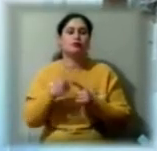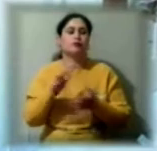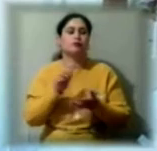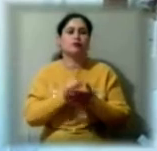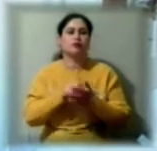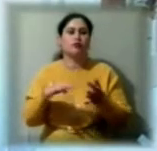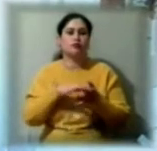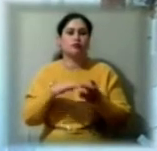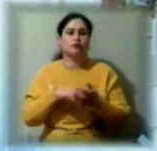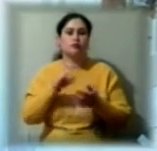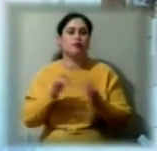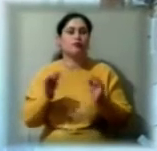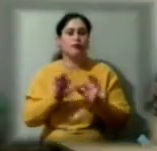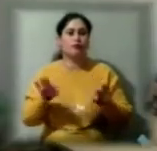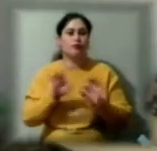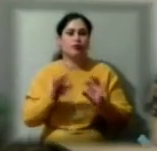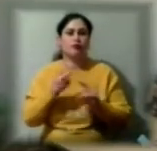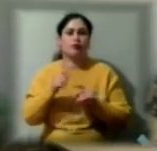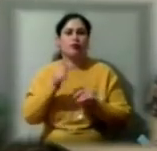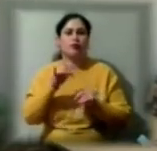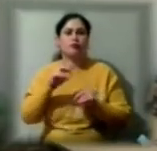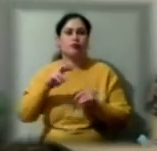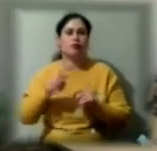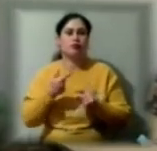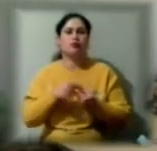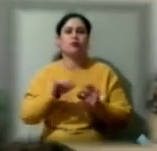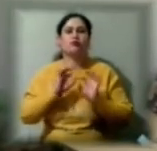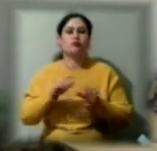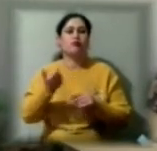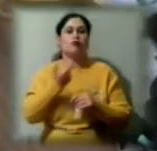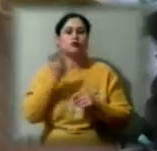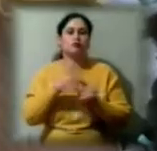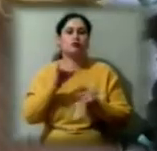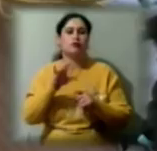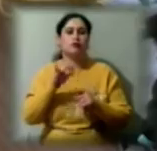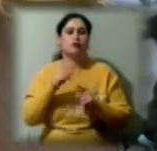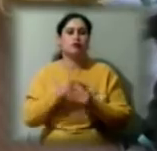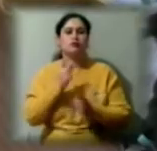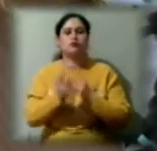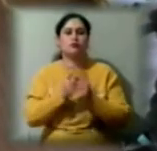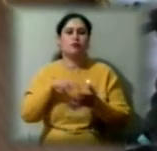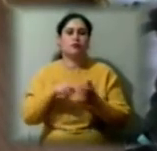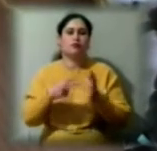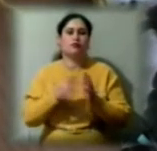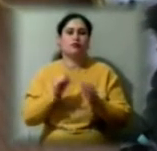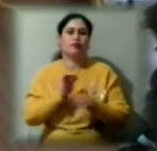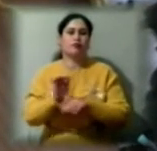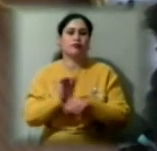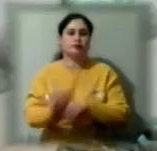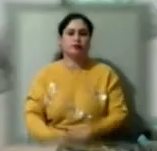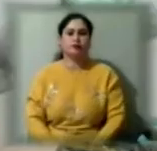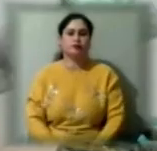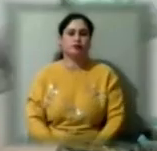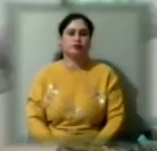постільної білизни для готелів. Як розказав власник, через карантин підкоригували плани на виробництво. Десь 15